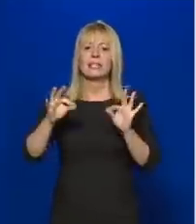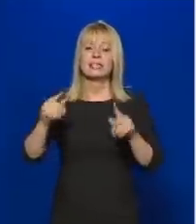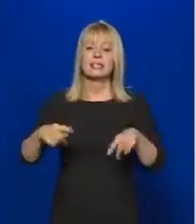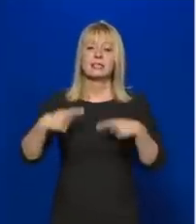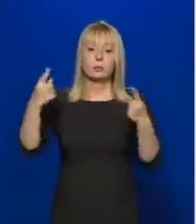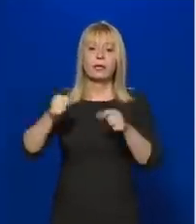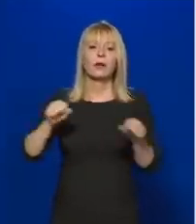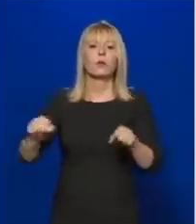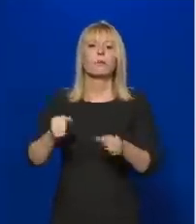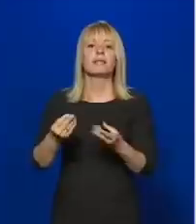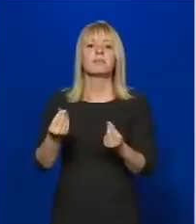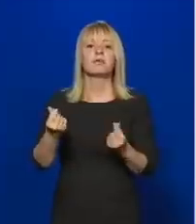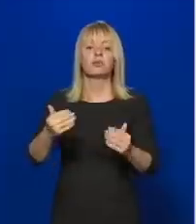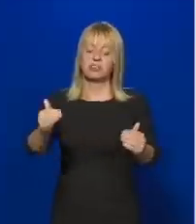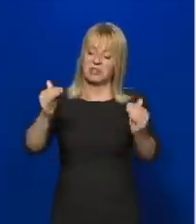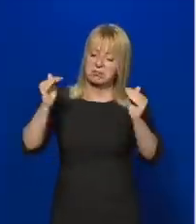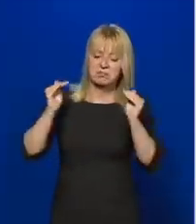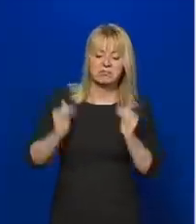kormányzás minősége?